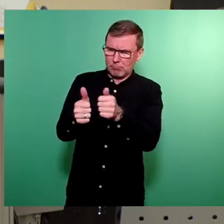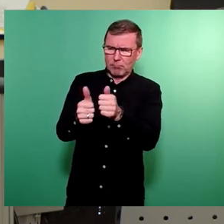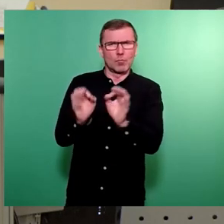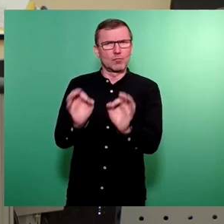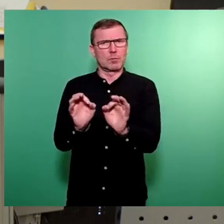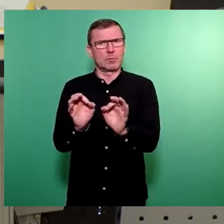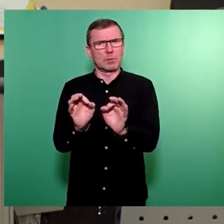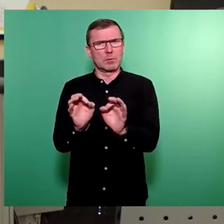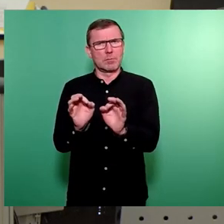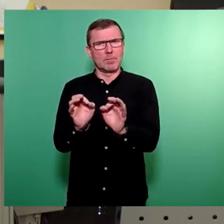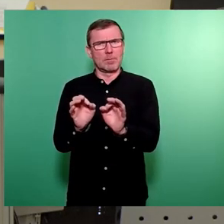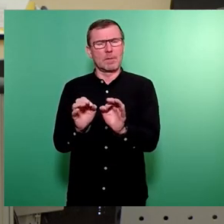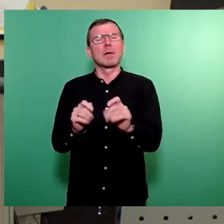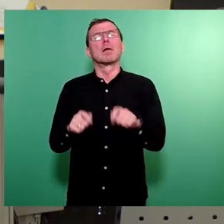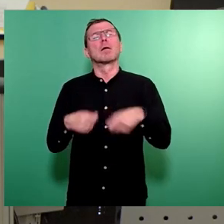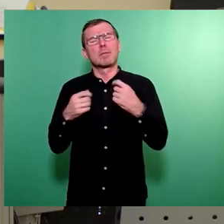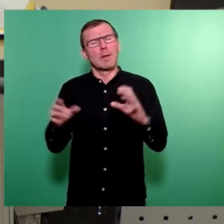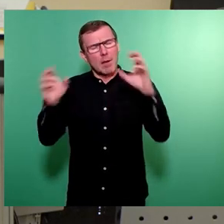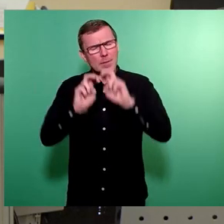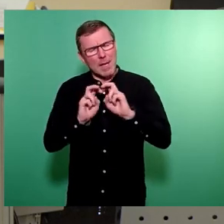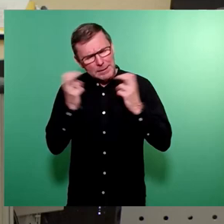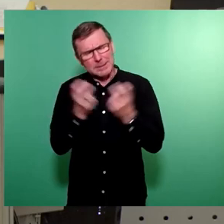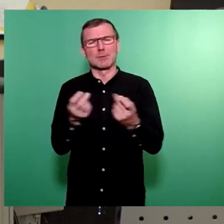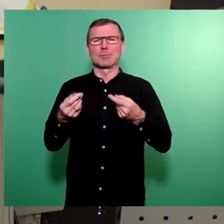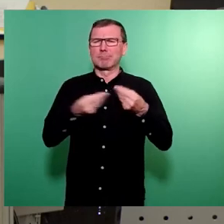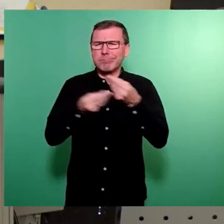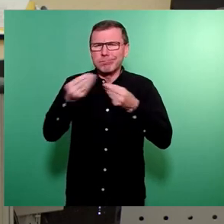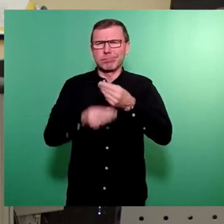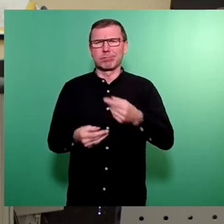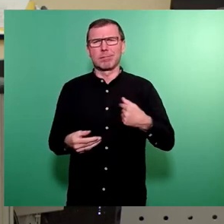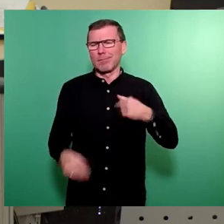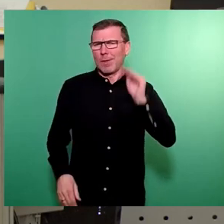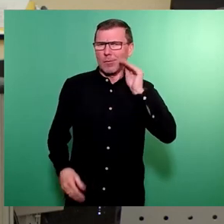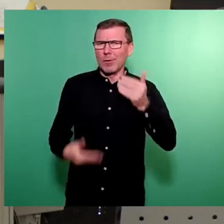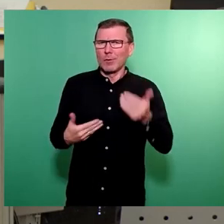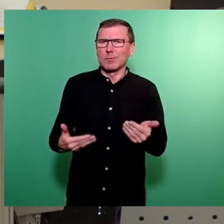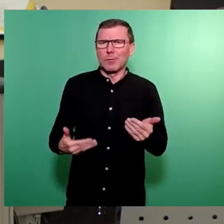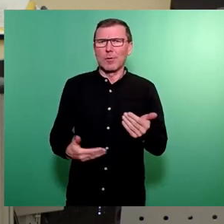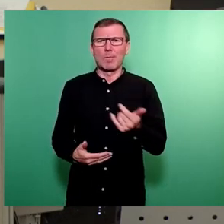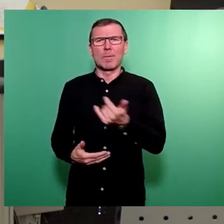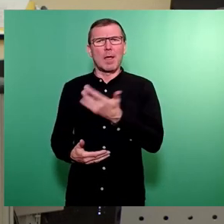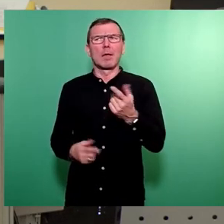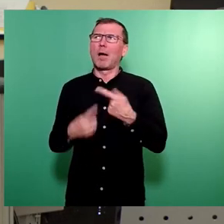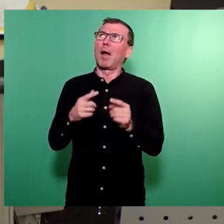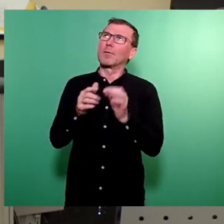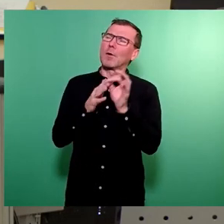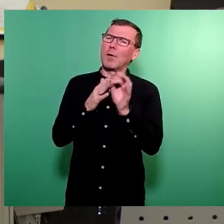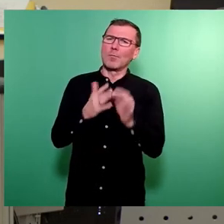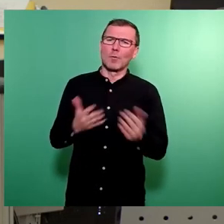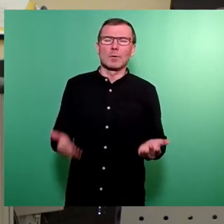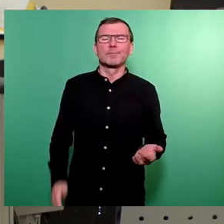hat Nachtsetzungen gegeben, haben wir gehört. Und einige andere Dinge. Ja,